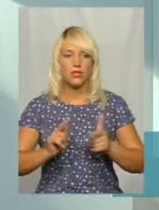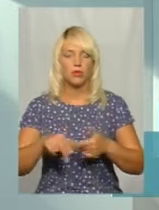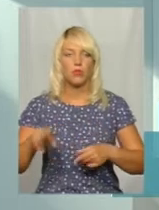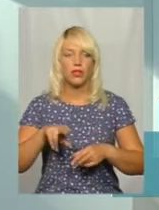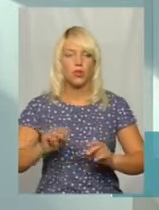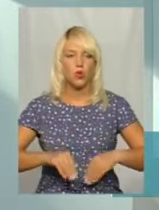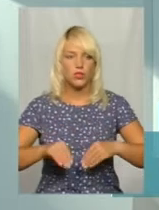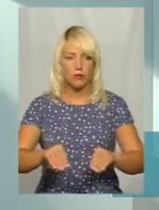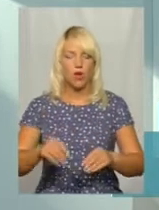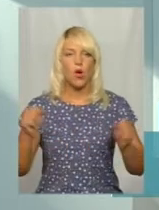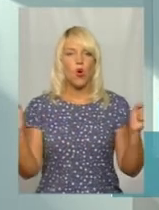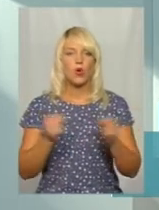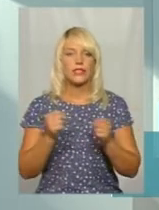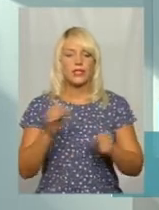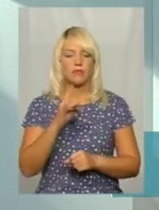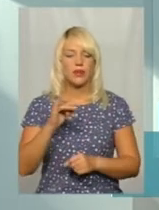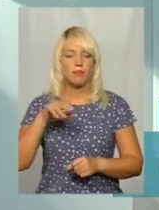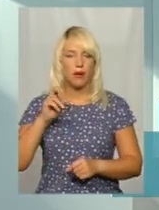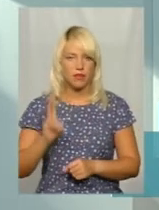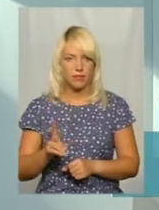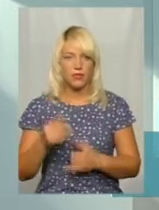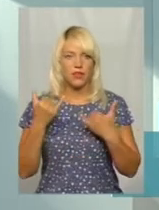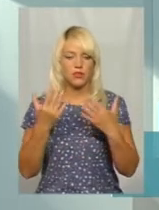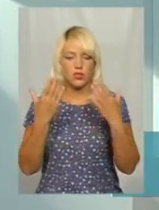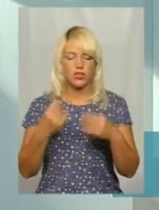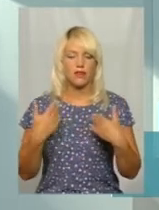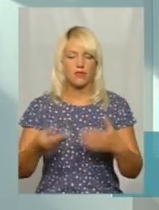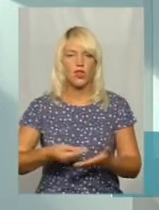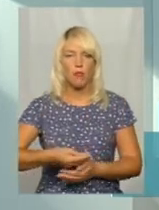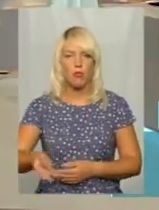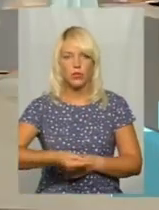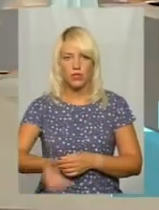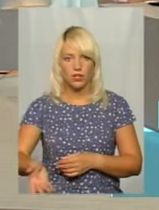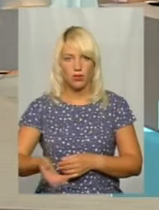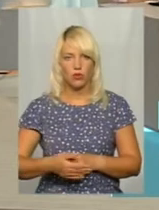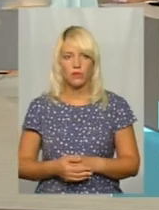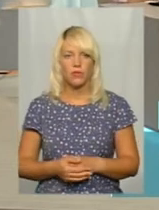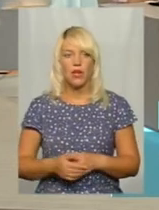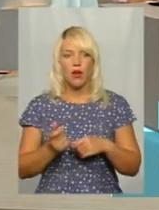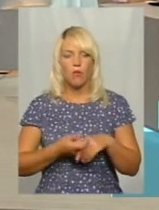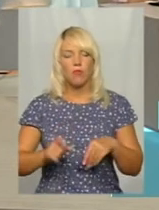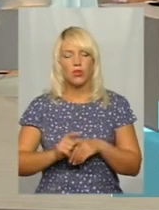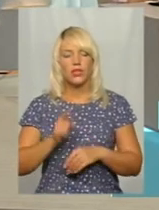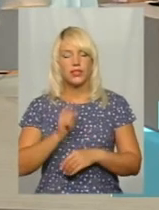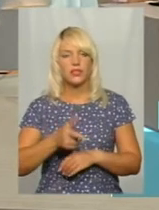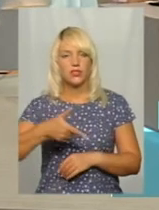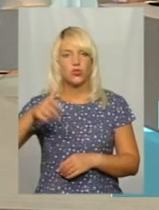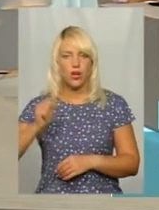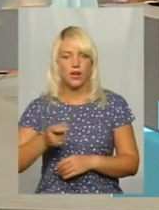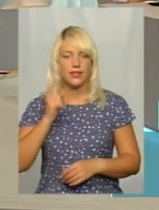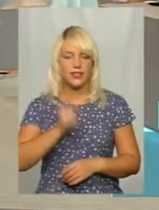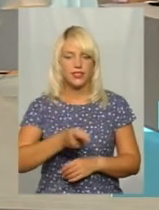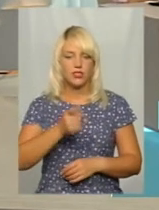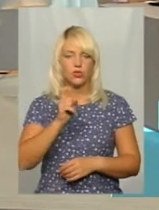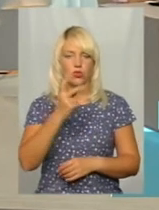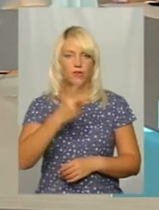озимого ріпаку. І на сьогоднішній день його посіяно понад тисячу гектарів, 1121